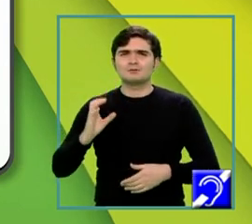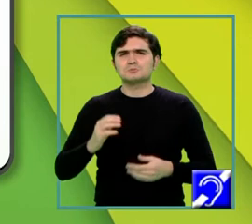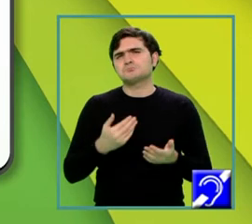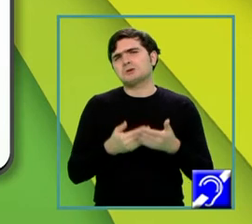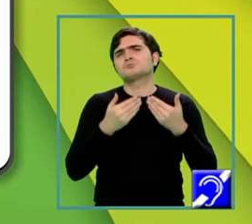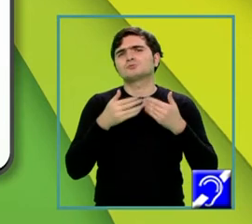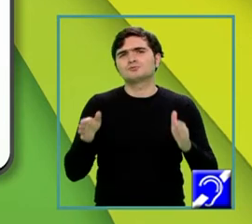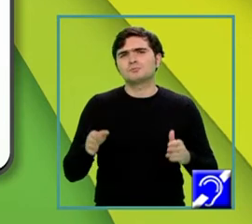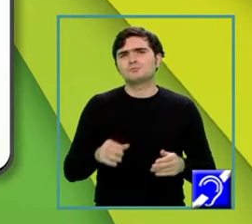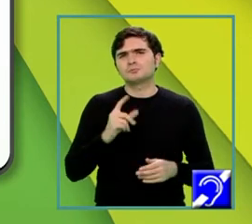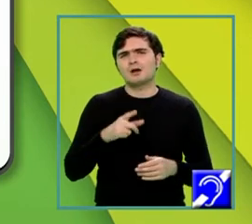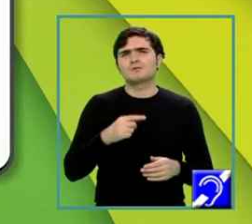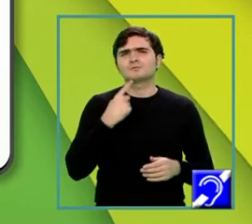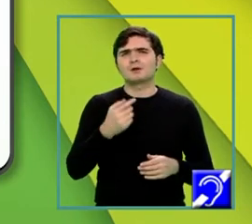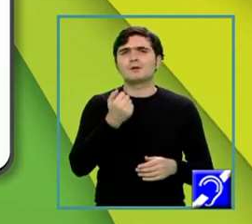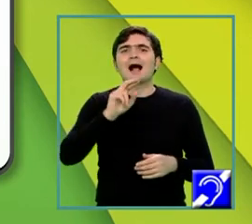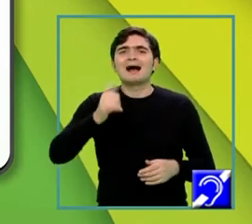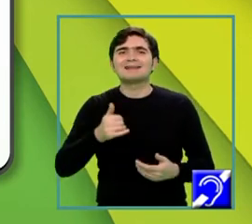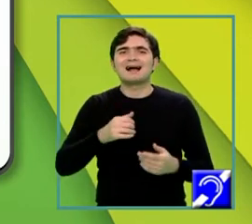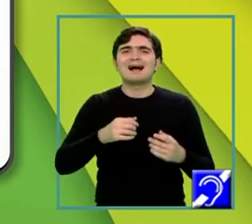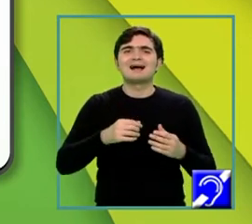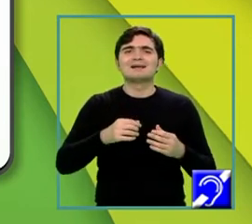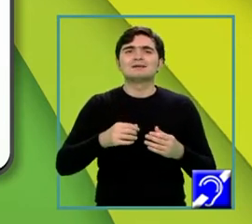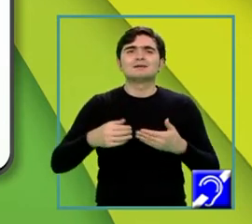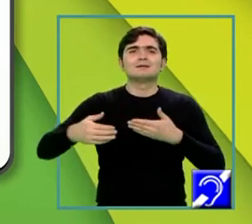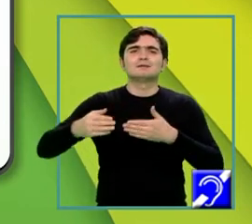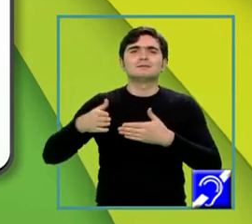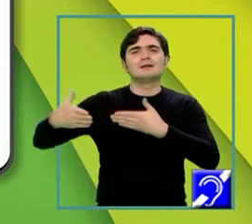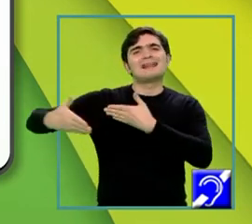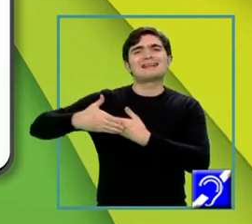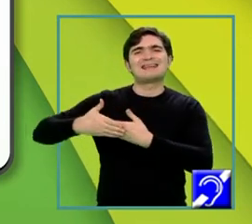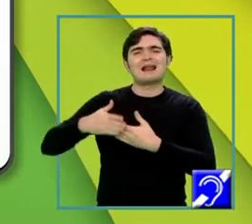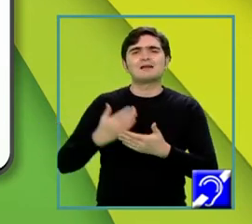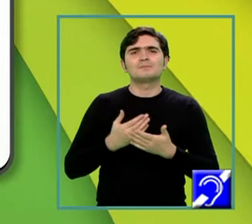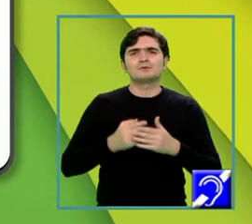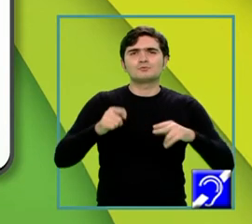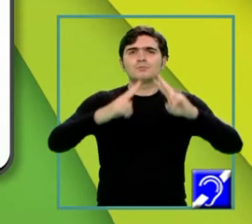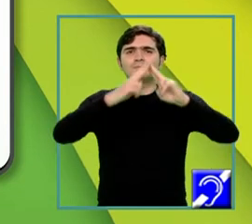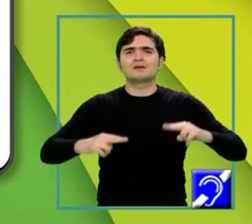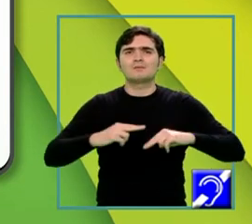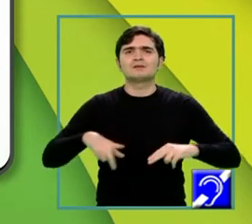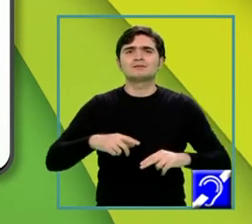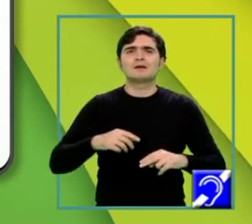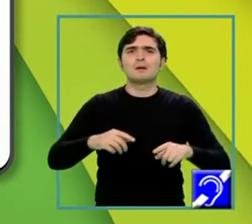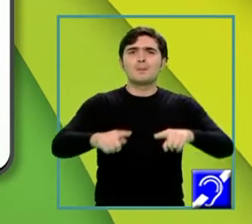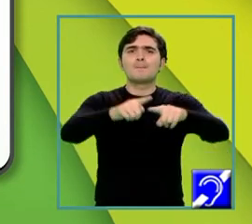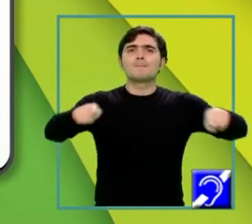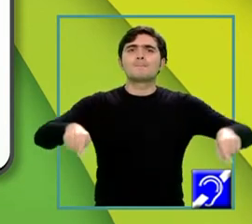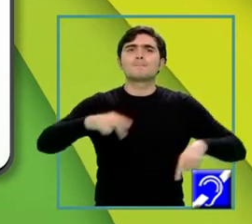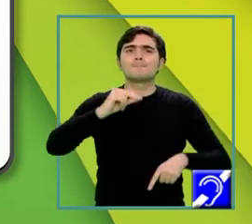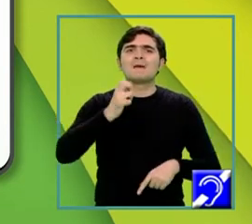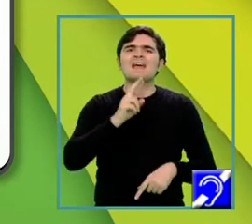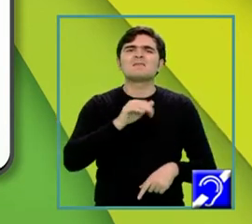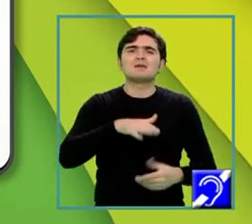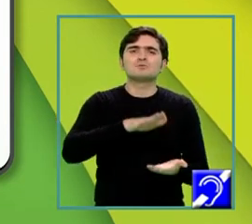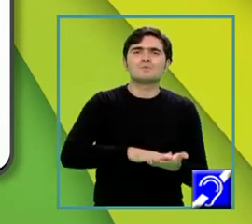bineînțeles, formula arei laterale pentru piramida hexagonală regulată în cazul acesta este perimetrul bazei ori apotema supra 2,